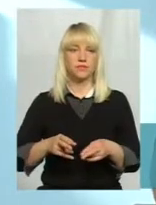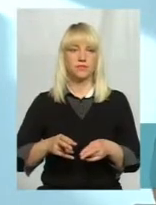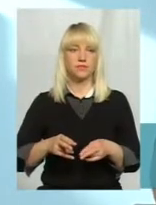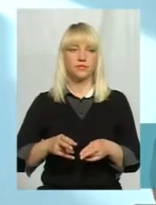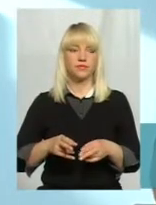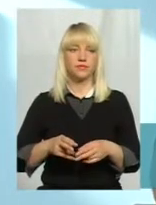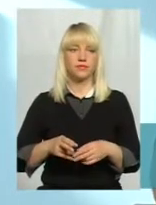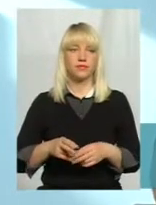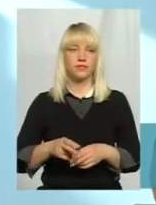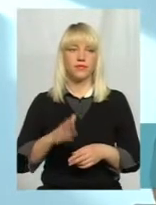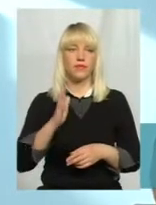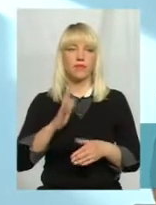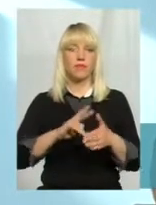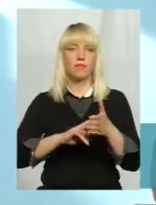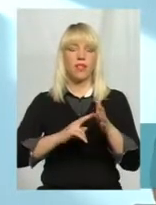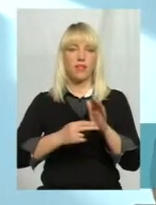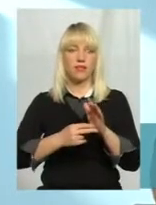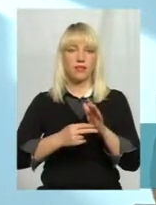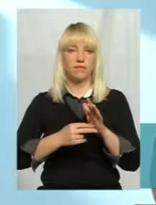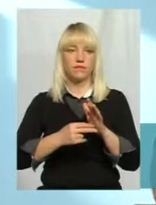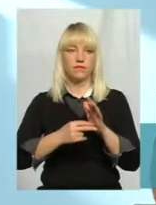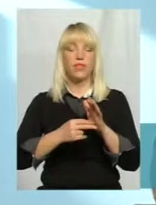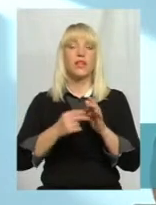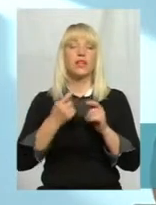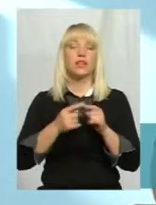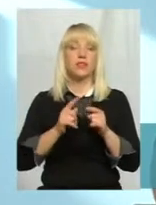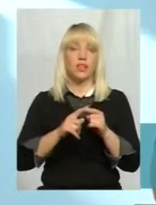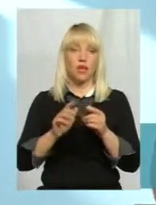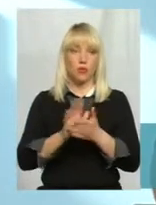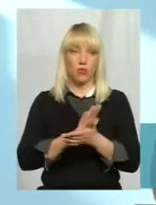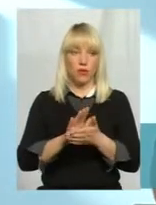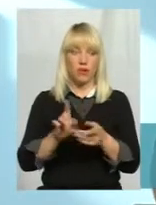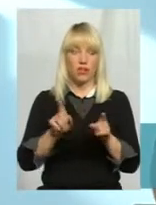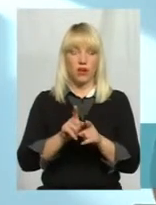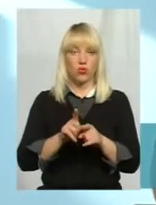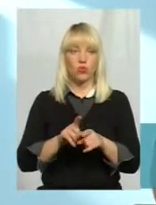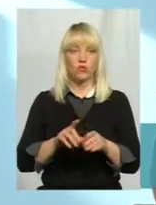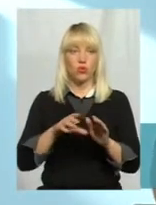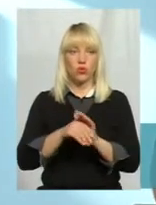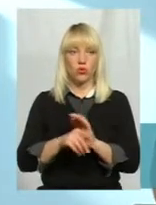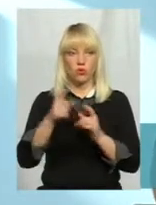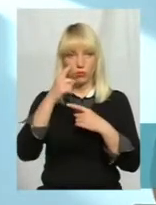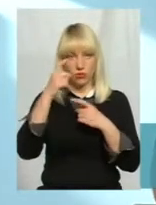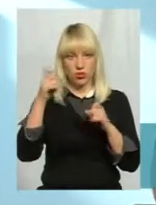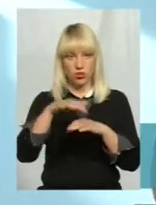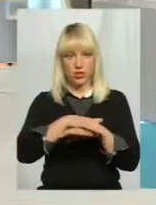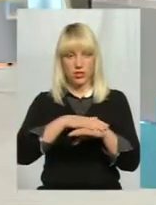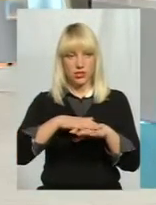В план цієї промивки входить також і оповіщення населення. Тому